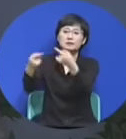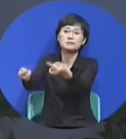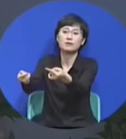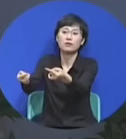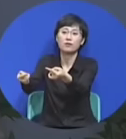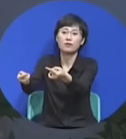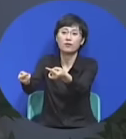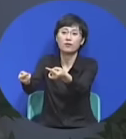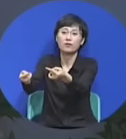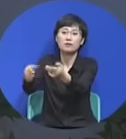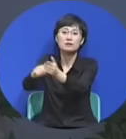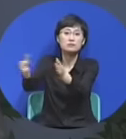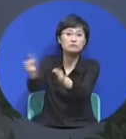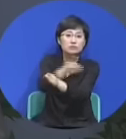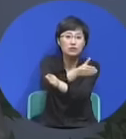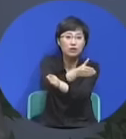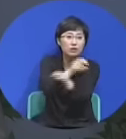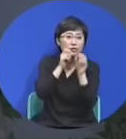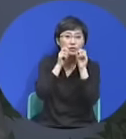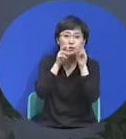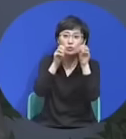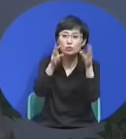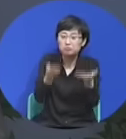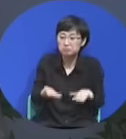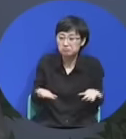그때부터 전도도 필요 없게 됐습니다.